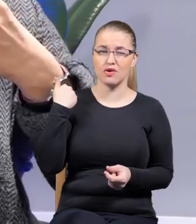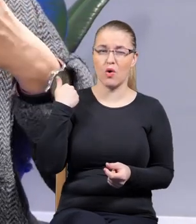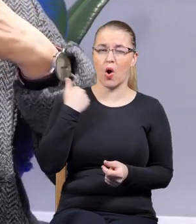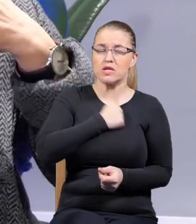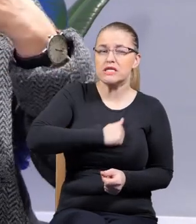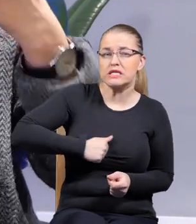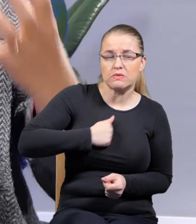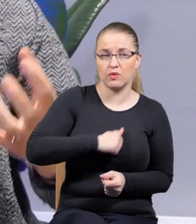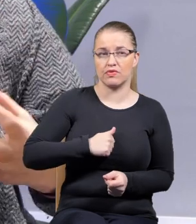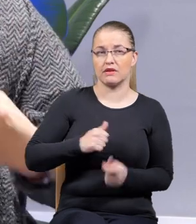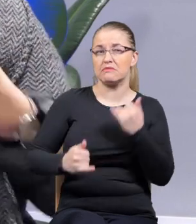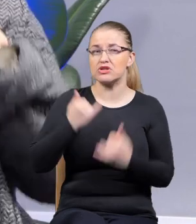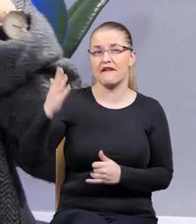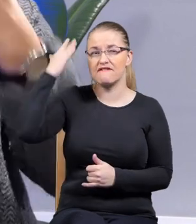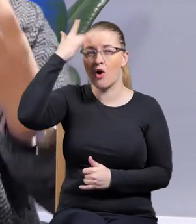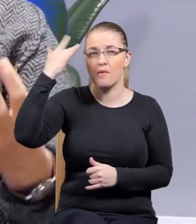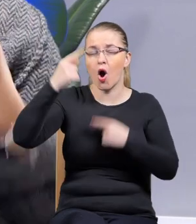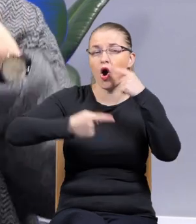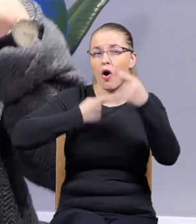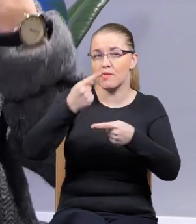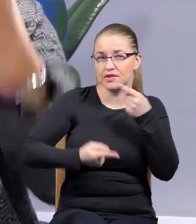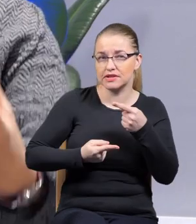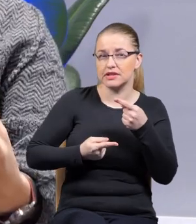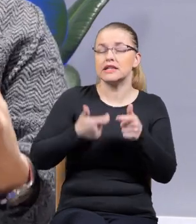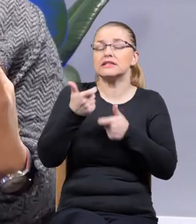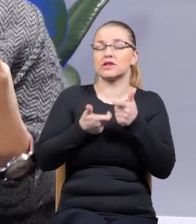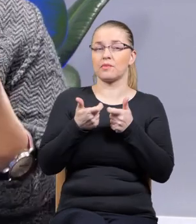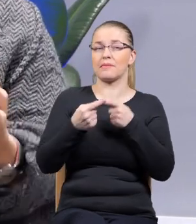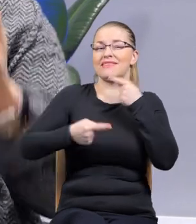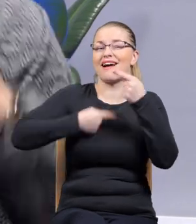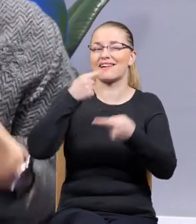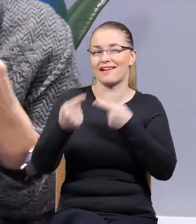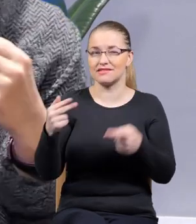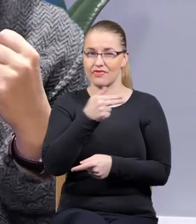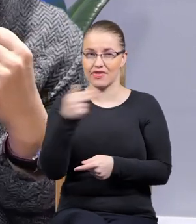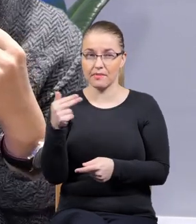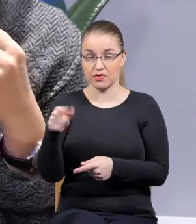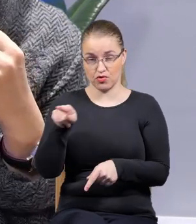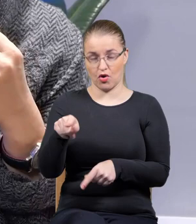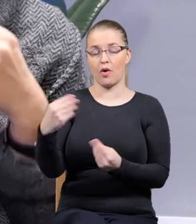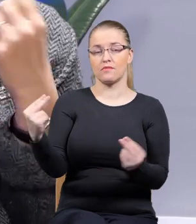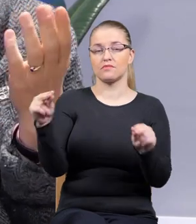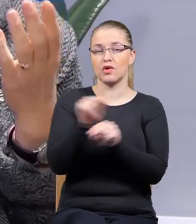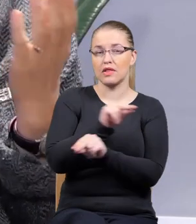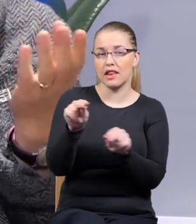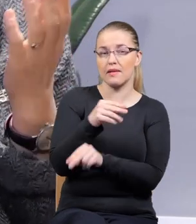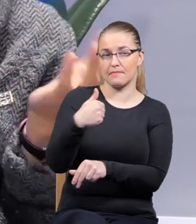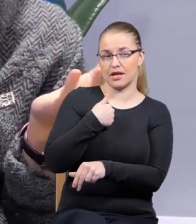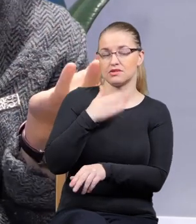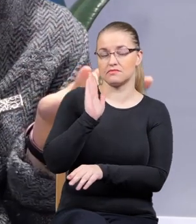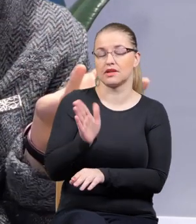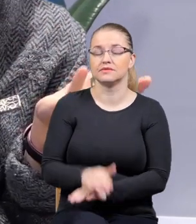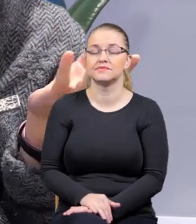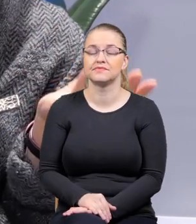to jakby wyobrazimy i opowiemy, stworzymy narrację na ten temat, to to nas uleczy. I to zdaje się